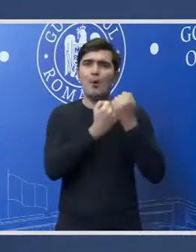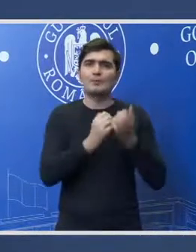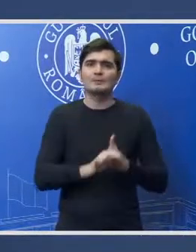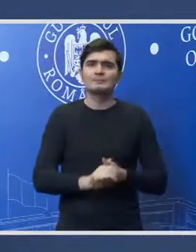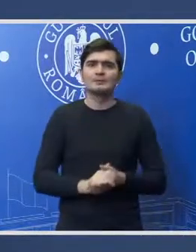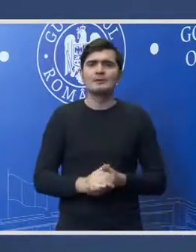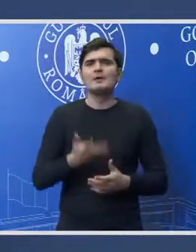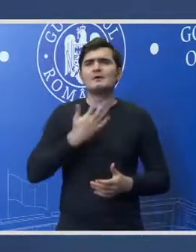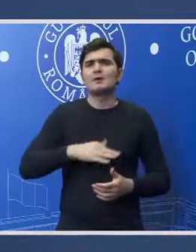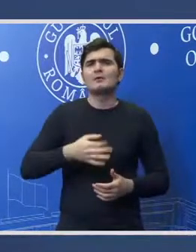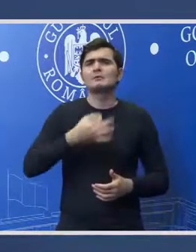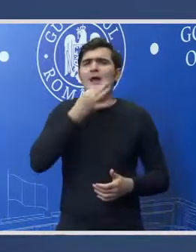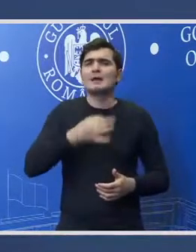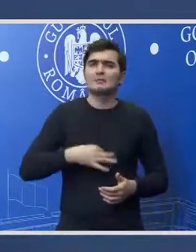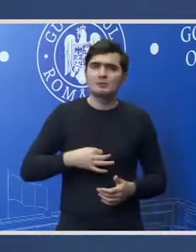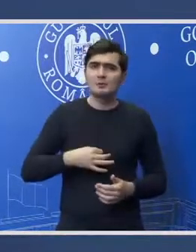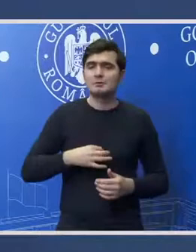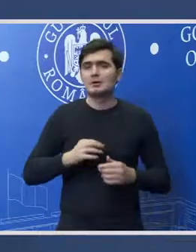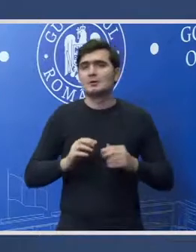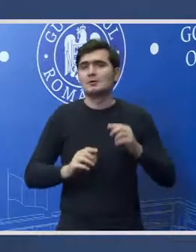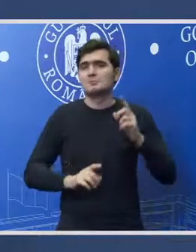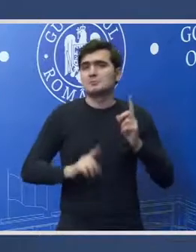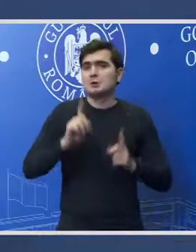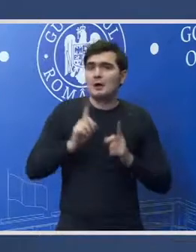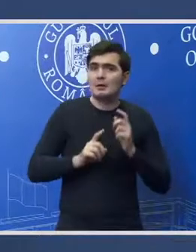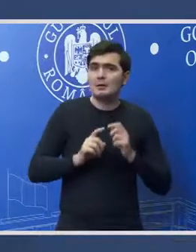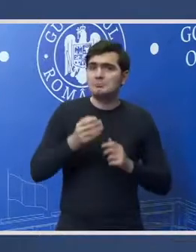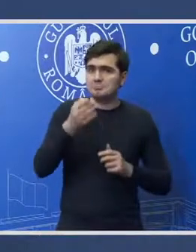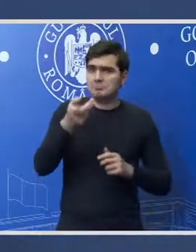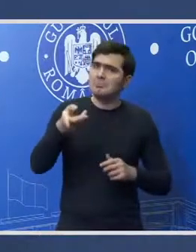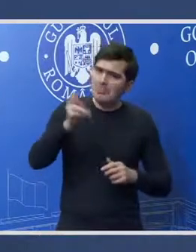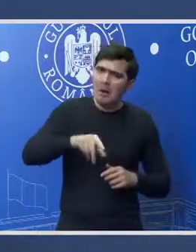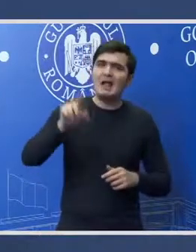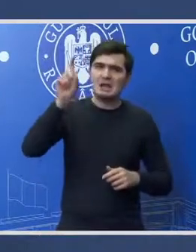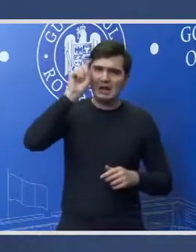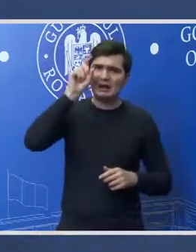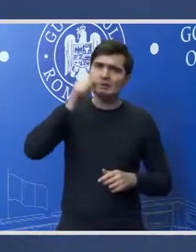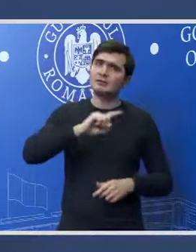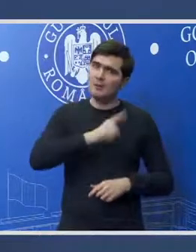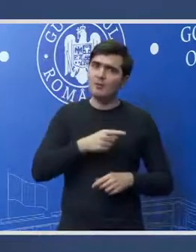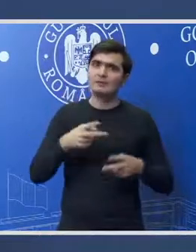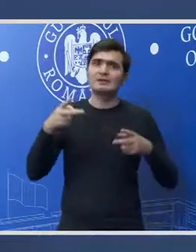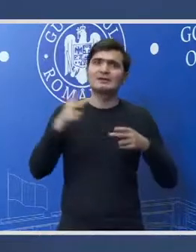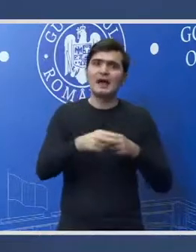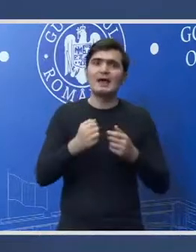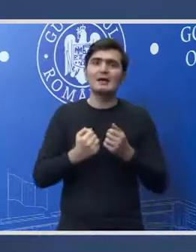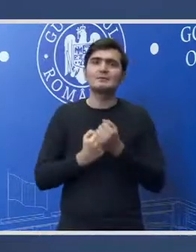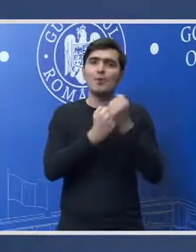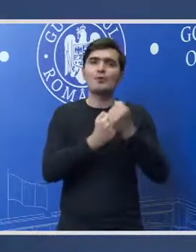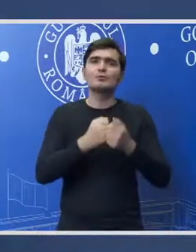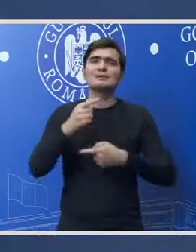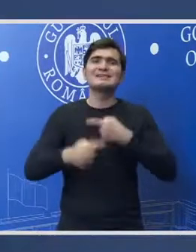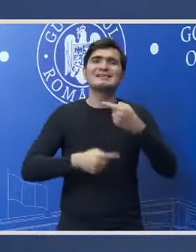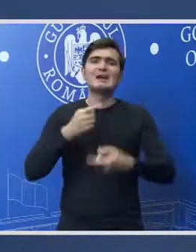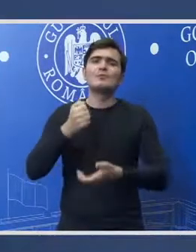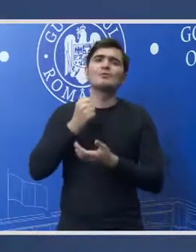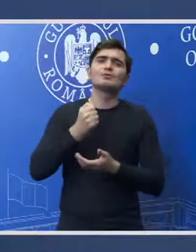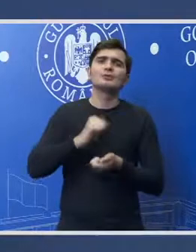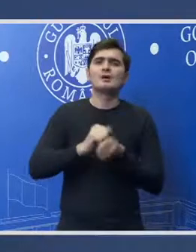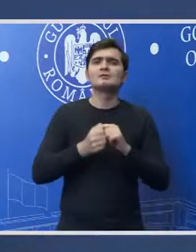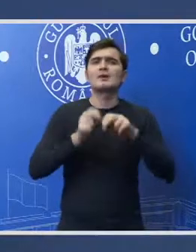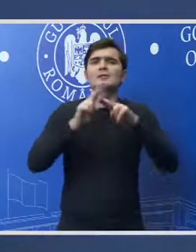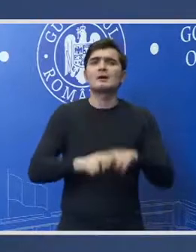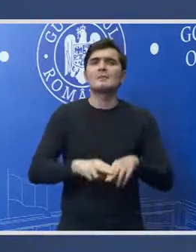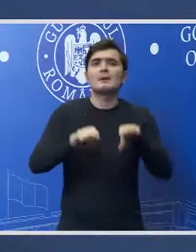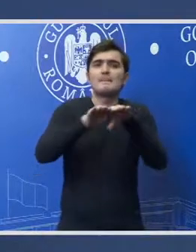să ne spuneți dacă mai credeți că se pot tăia sporle din sistemul bugetar sau măcar plafona anul acesta.